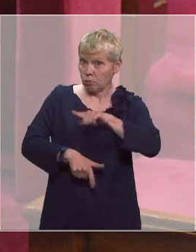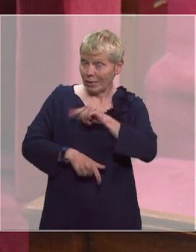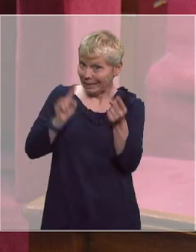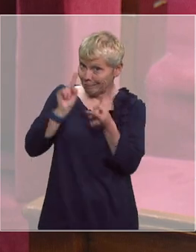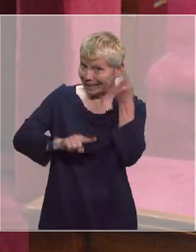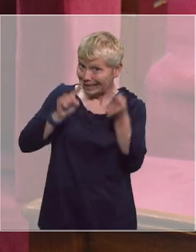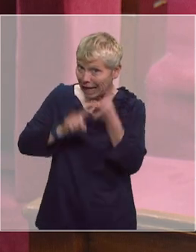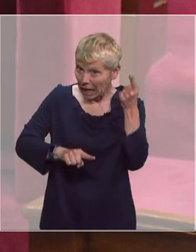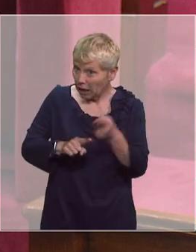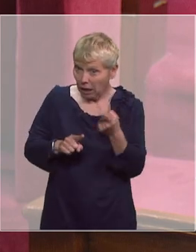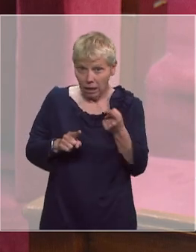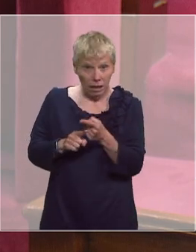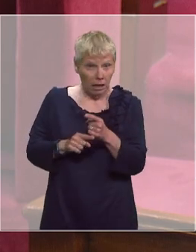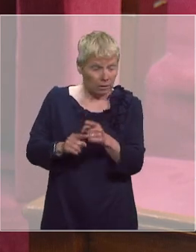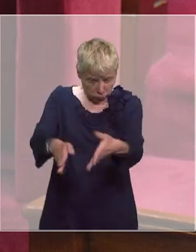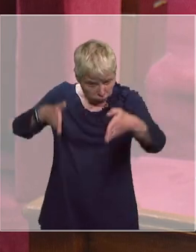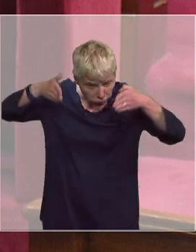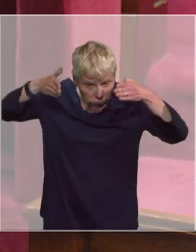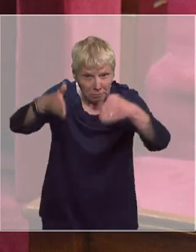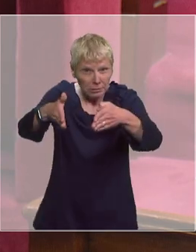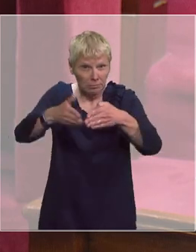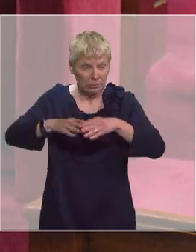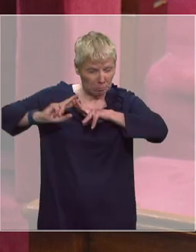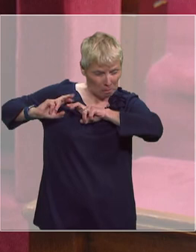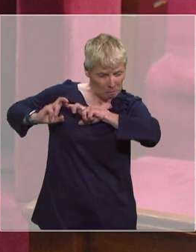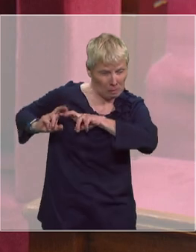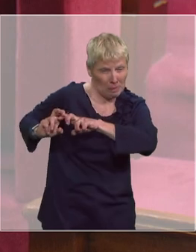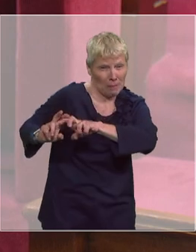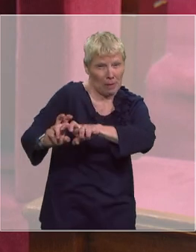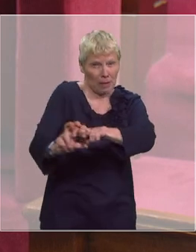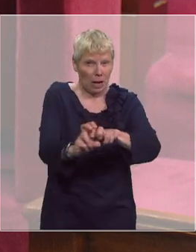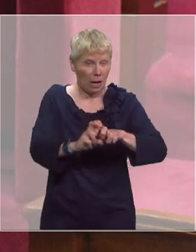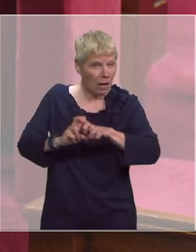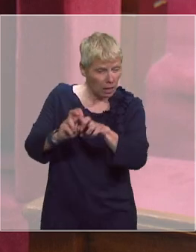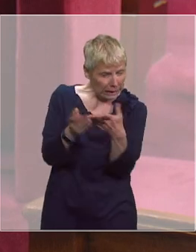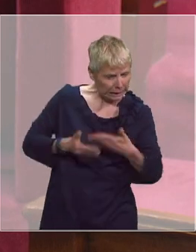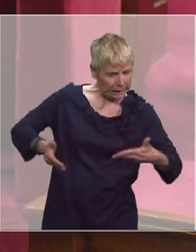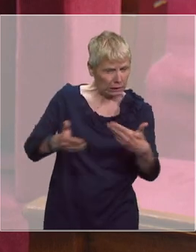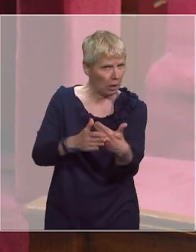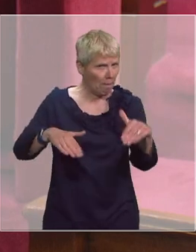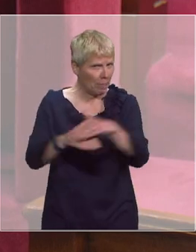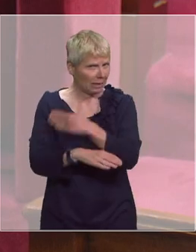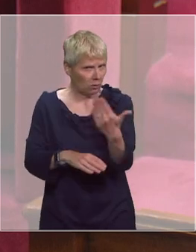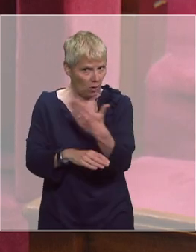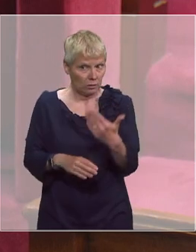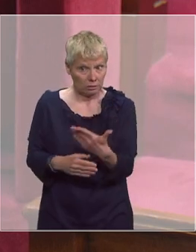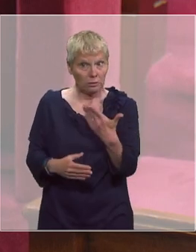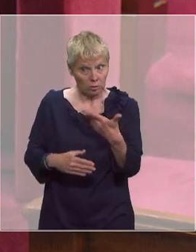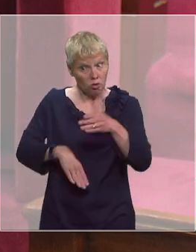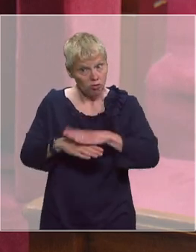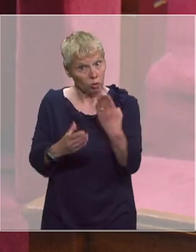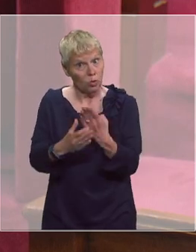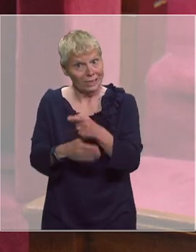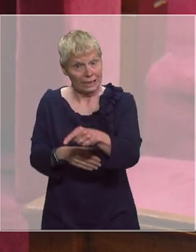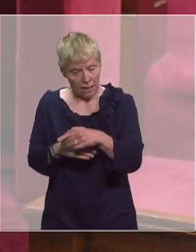spécialisés sont totalement mobilisés pour faire la pleine et entière vérité et transparence sur cette affaire pour que nous puissions